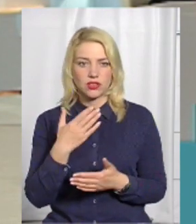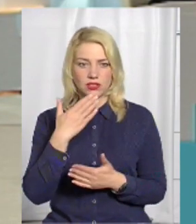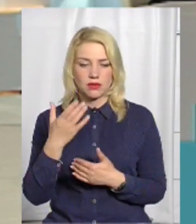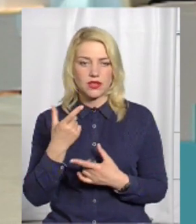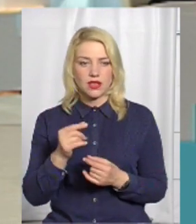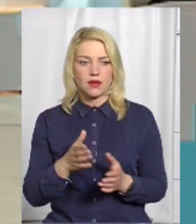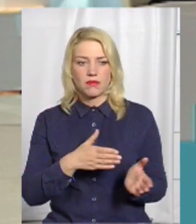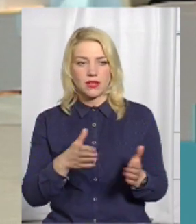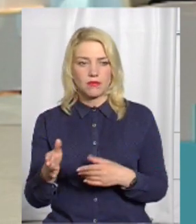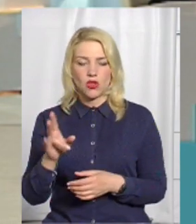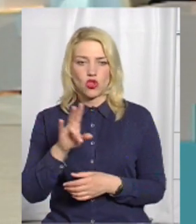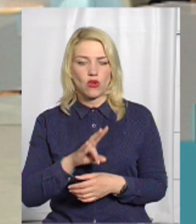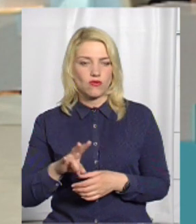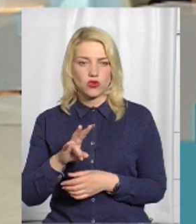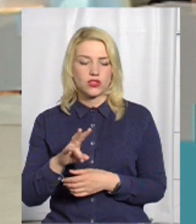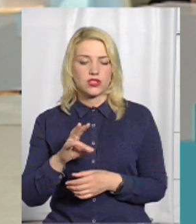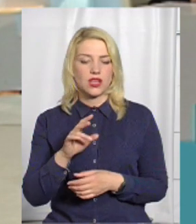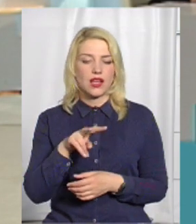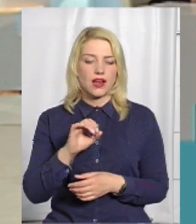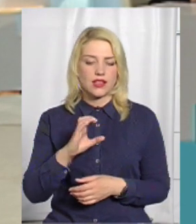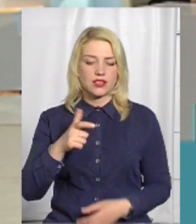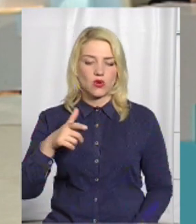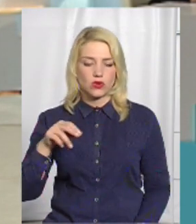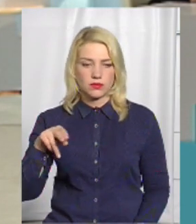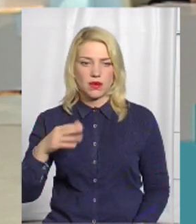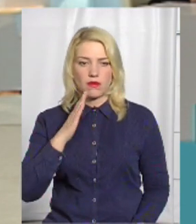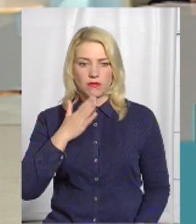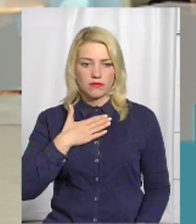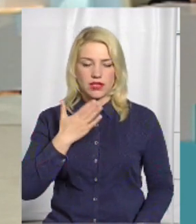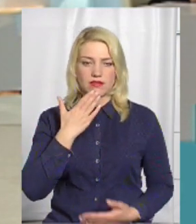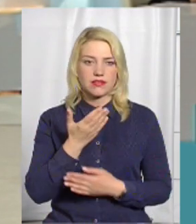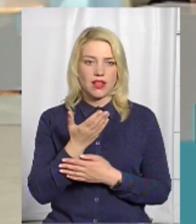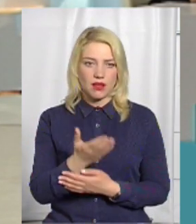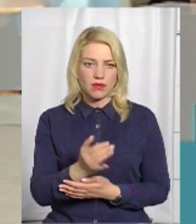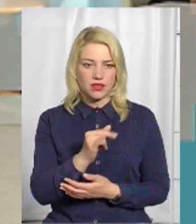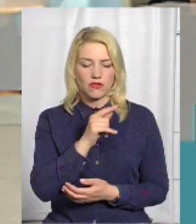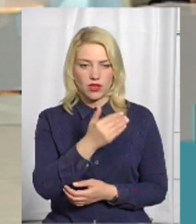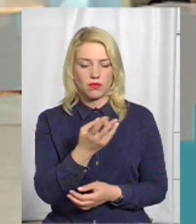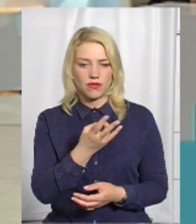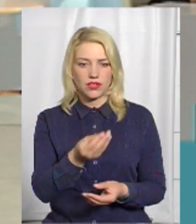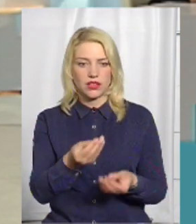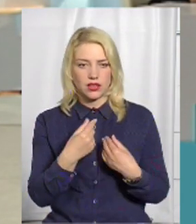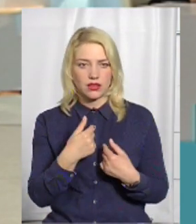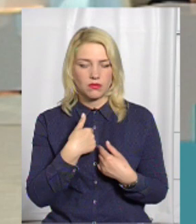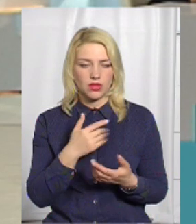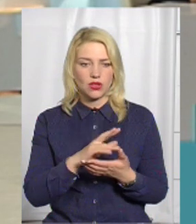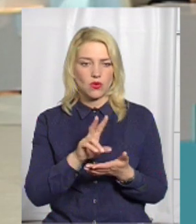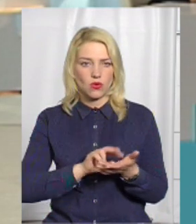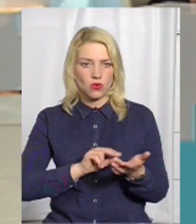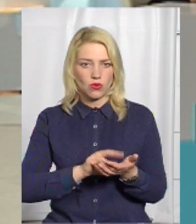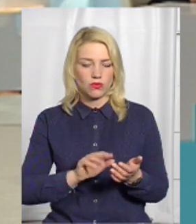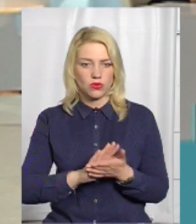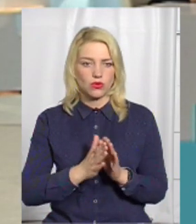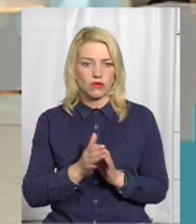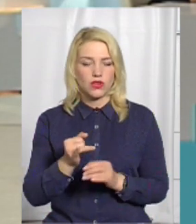перенаправили Новолушицькому лісгоспу мій запит і вже вони мали би надати мені договір, копію договору